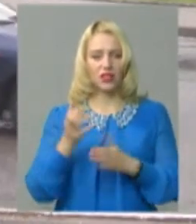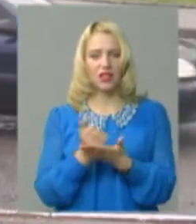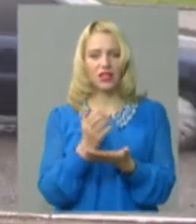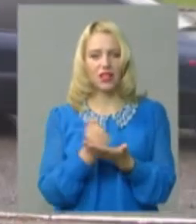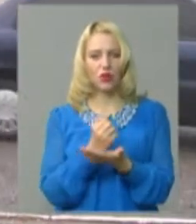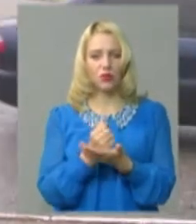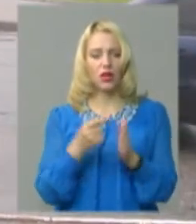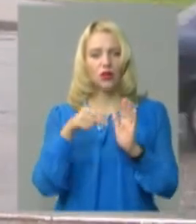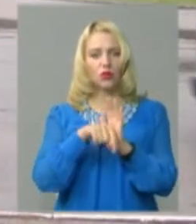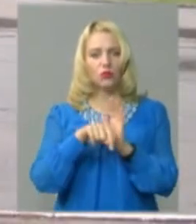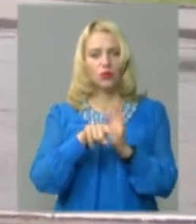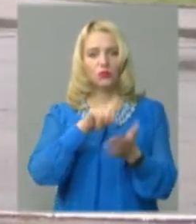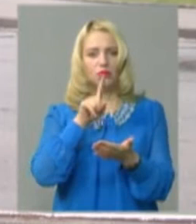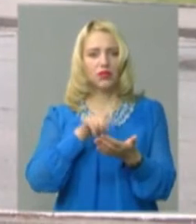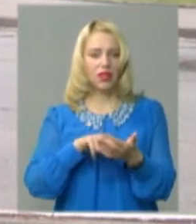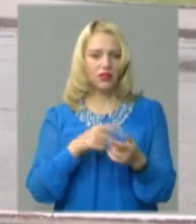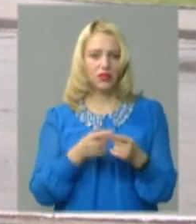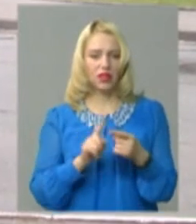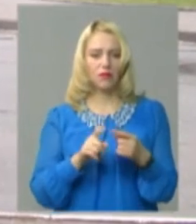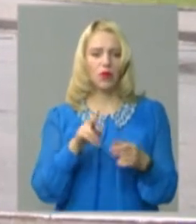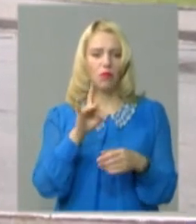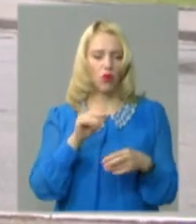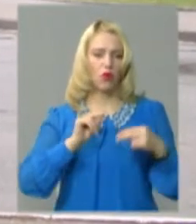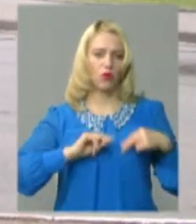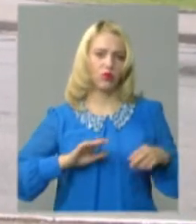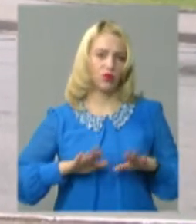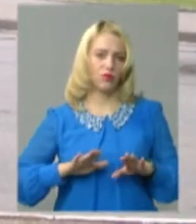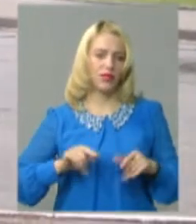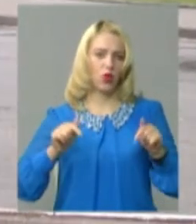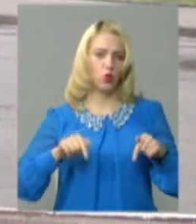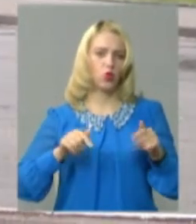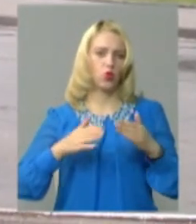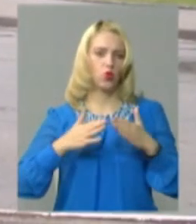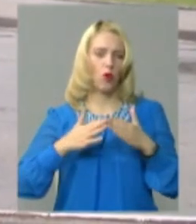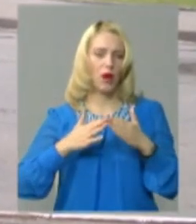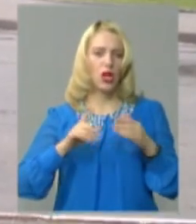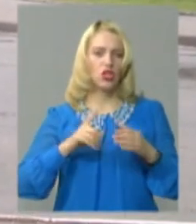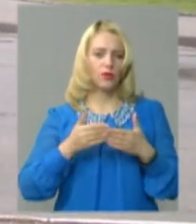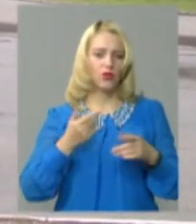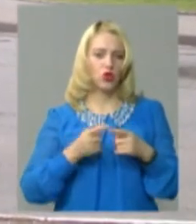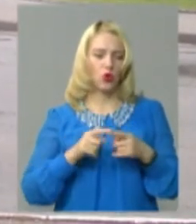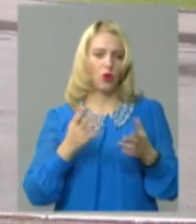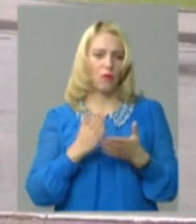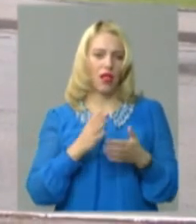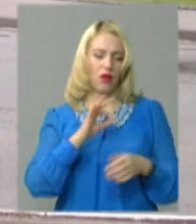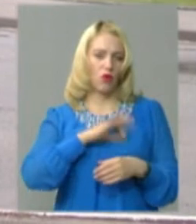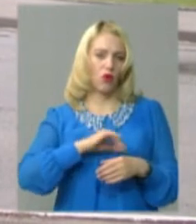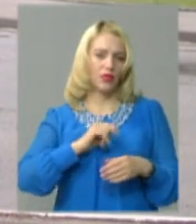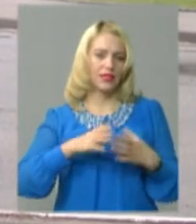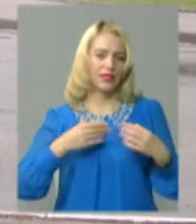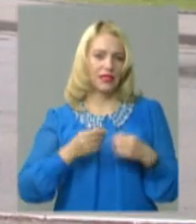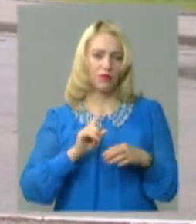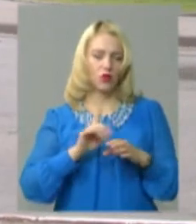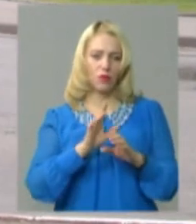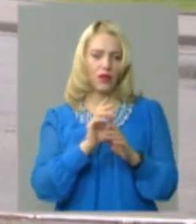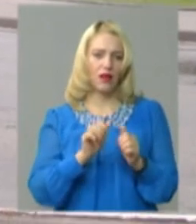на заробітки. Тобто, питання дуже актуальних робочих місць тут вдома, щоб від цього мали користь сім'ї, щоб сім'ї